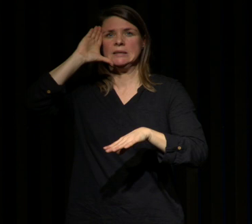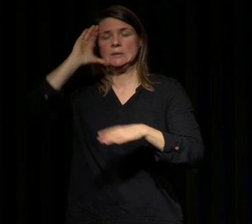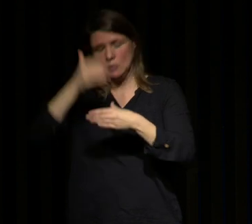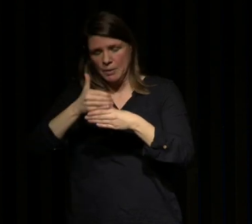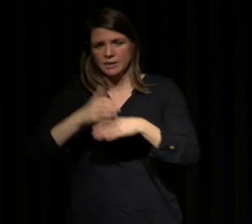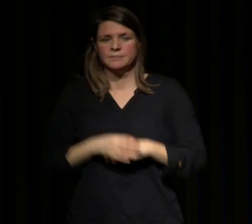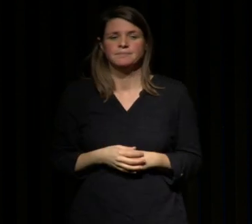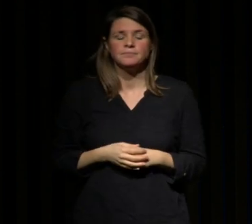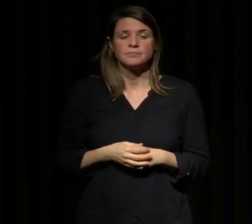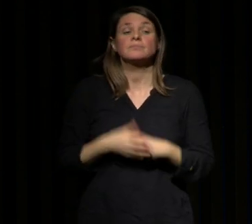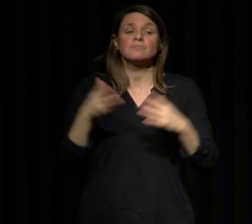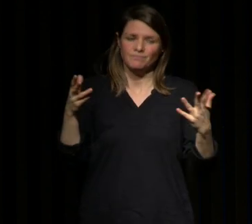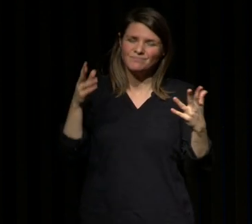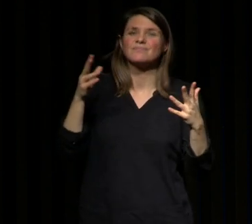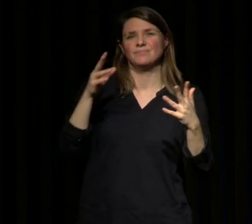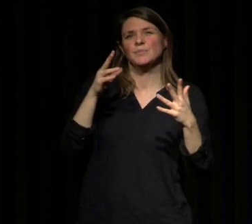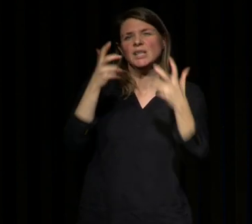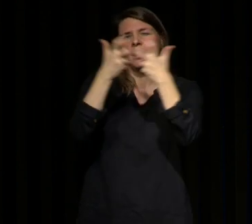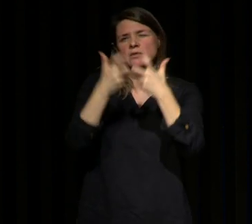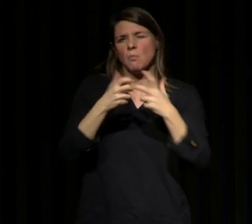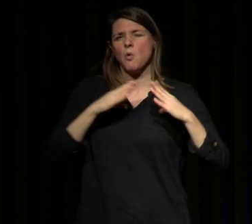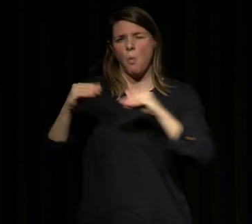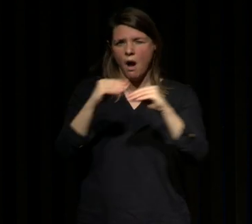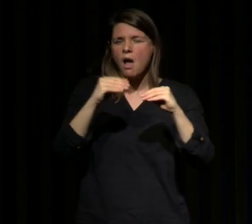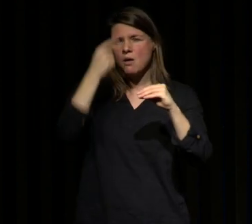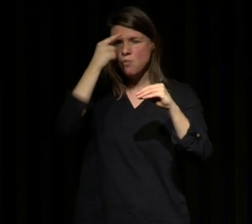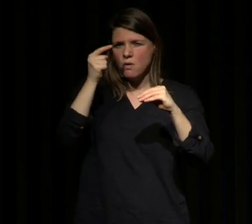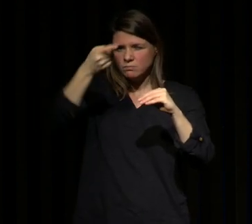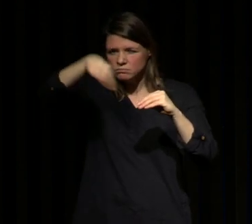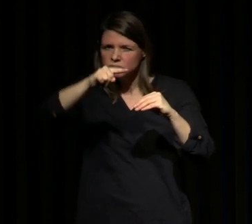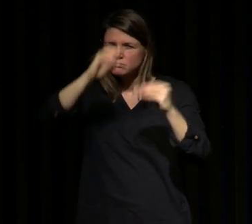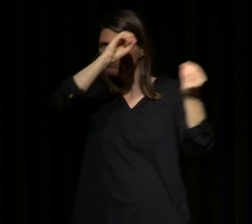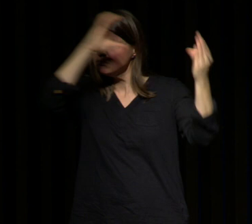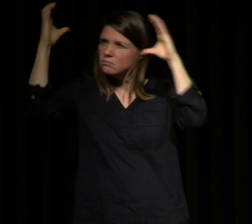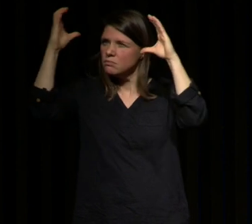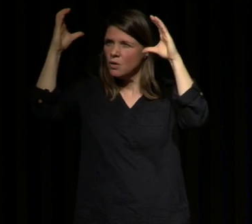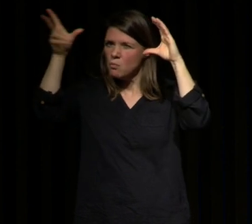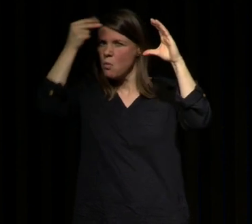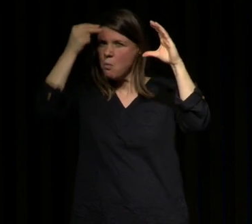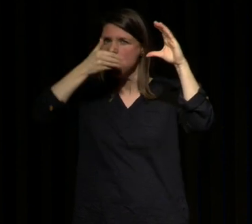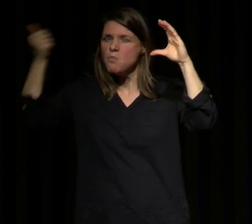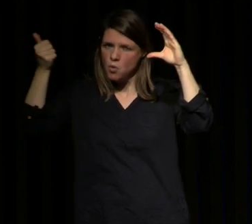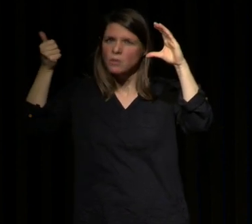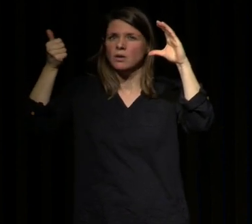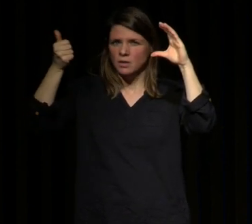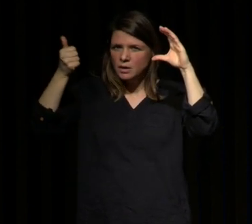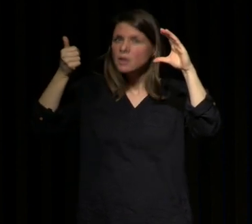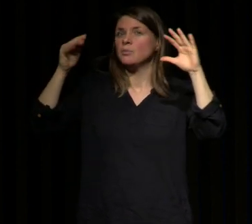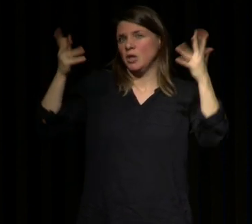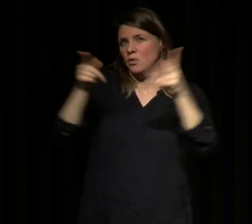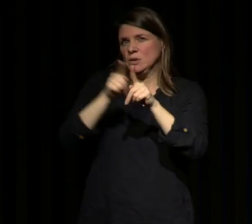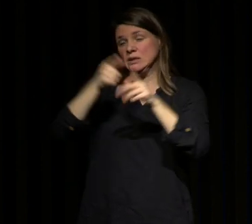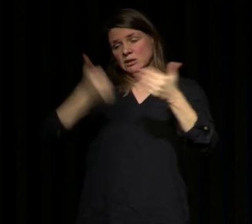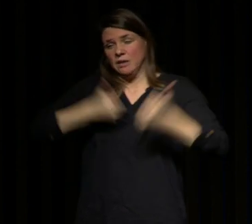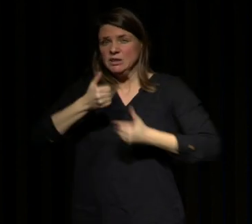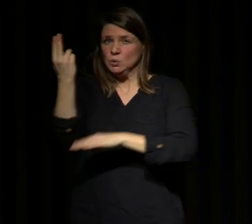exemples emblématiques pour vous aider à mieux comprendre à quoi sert un service universitaire de médecine